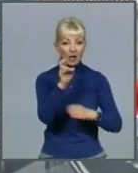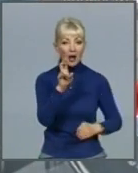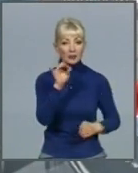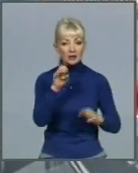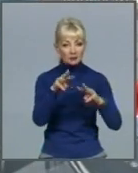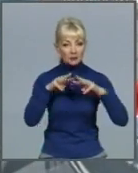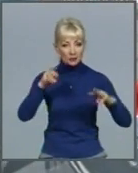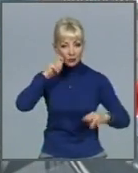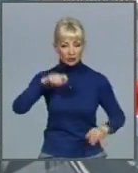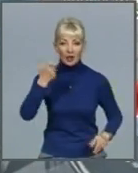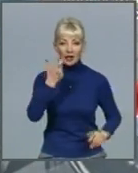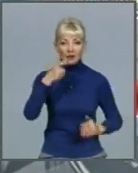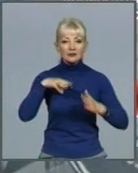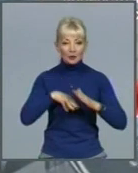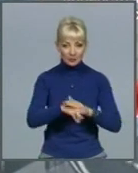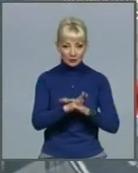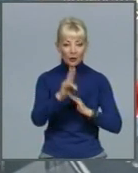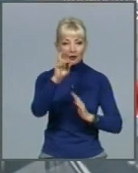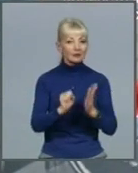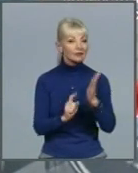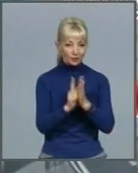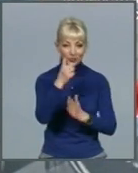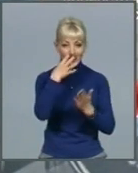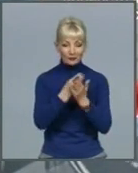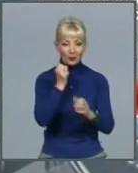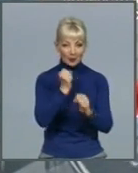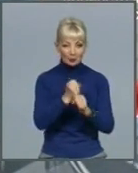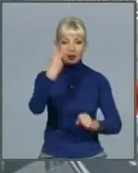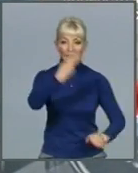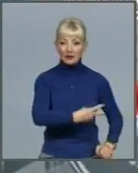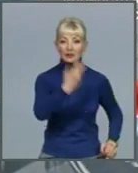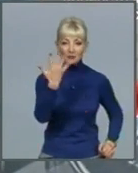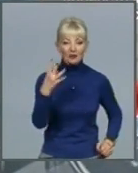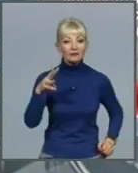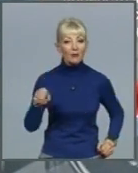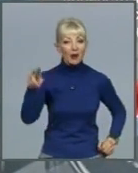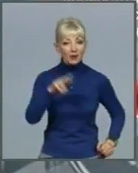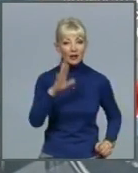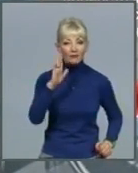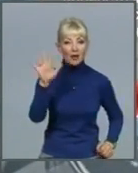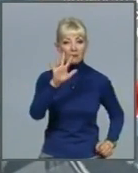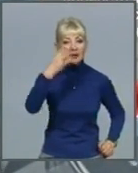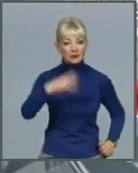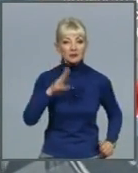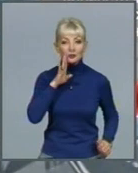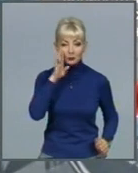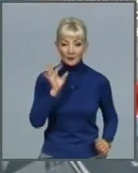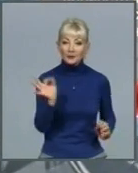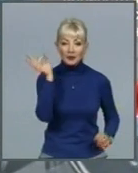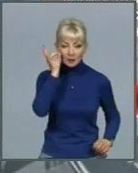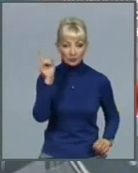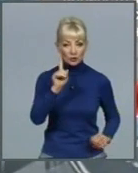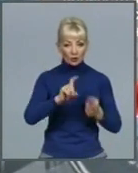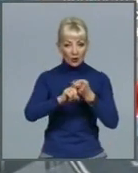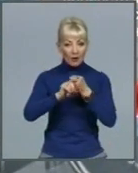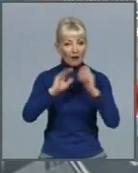метрополітен починає свою роботу 25 мая в 5.30 утра. Напомінає, що карантин не отменен,